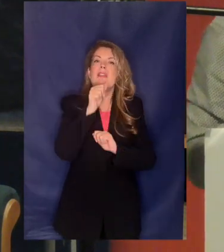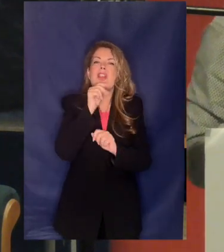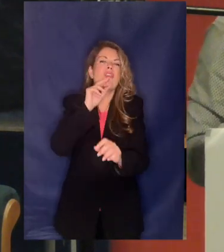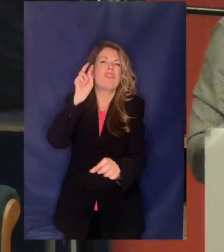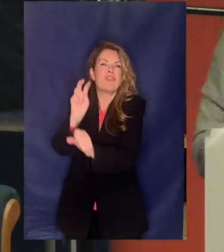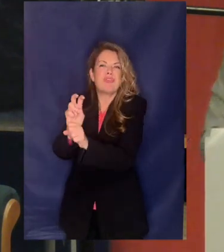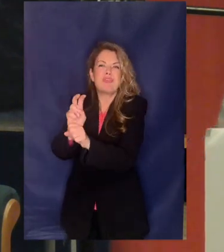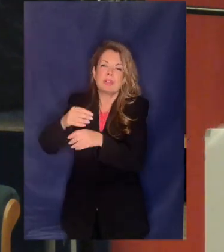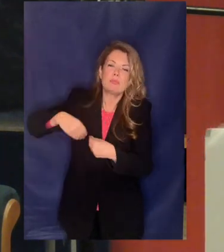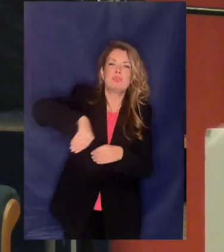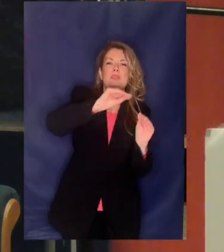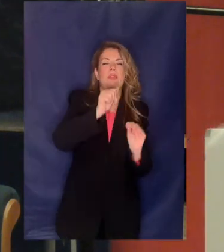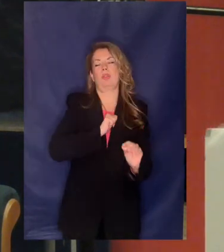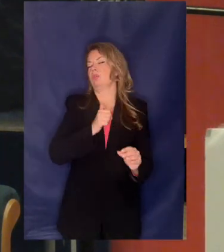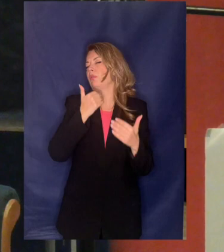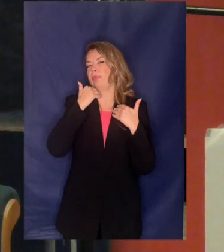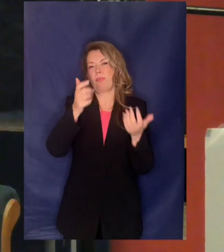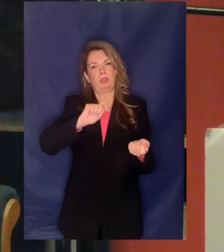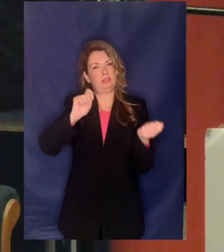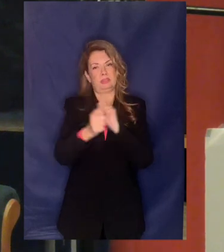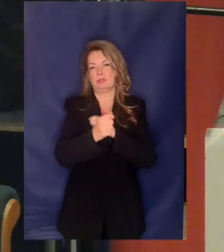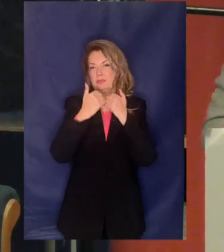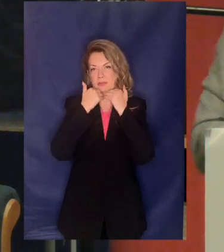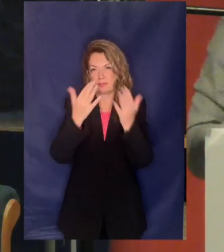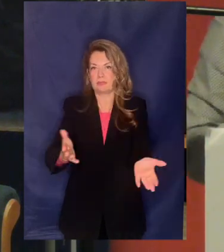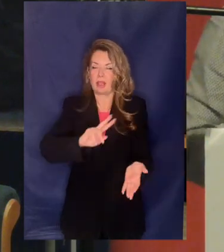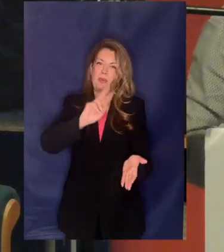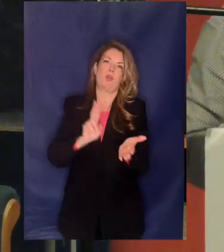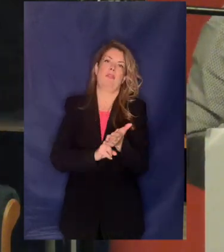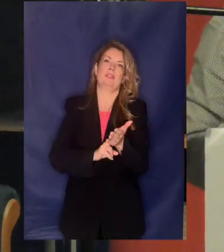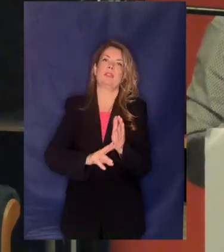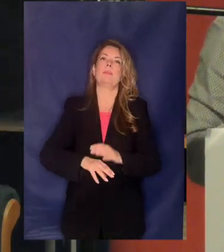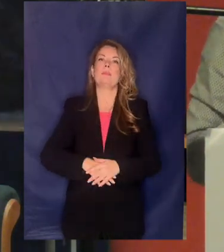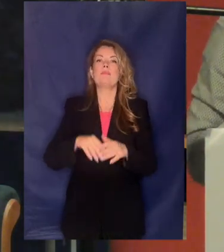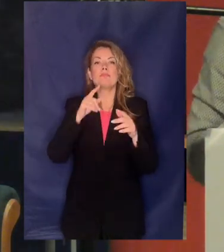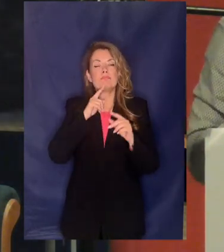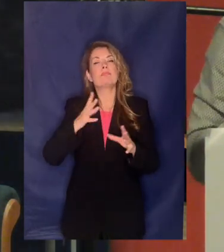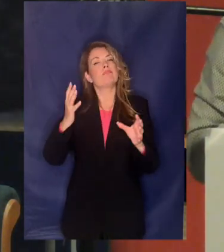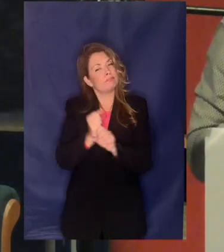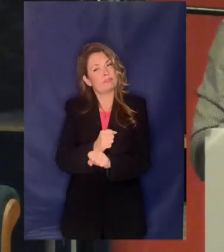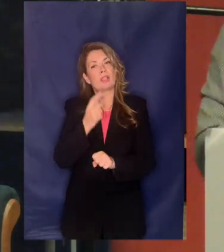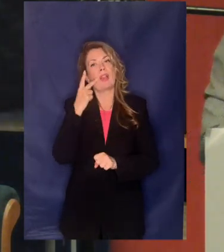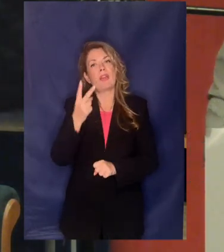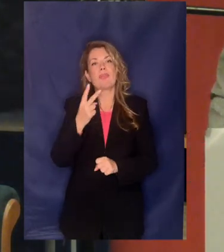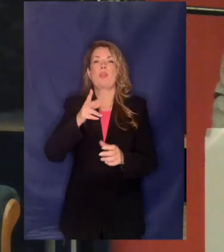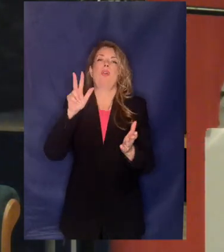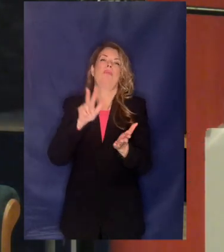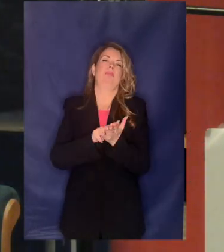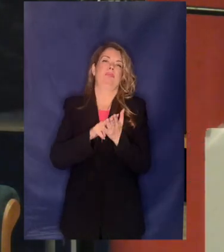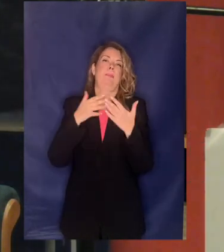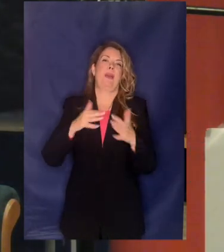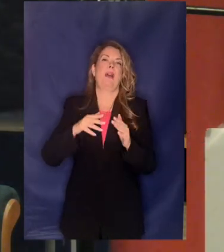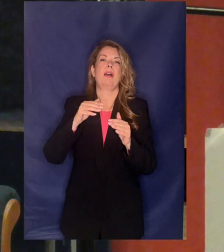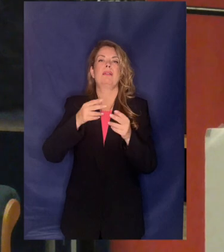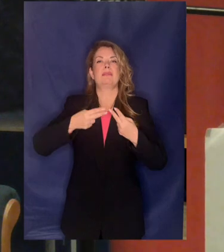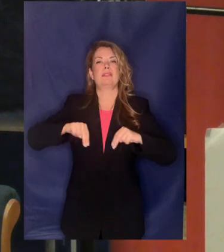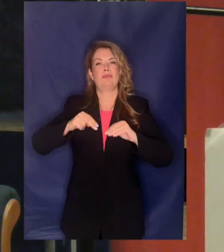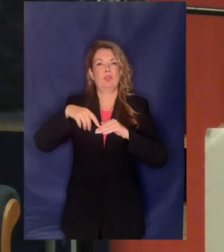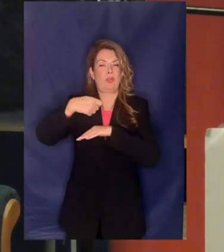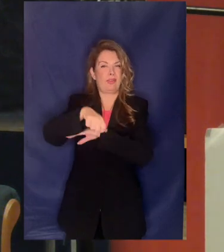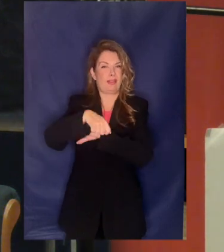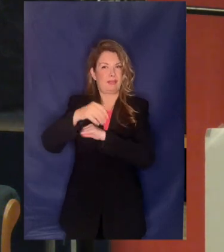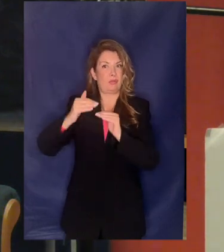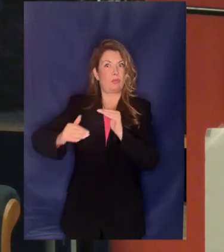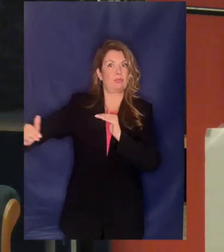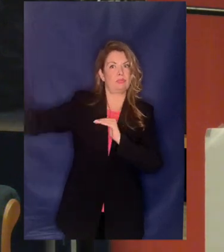χώρας επιπλέον καταφέραμε και πήραμε δύο αποφάσεις του Συμβουλίου της Επικρατείας που λένε ότι οι μετοχές